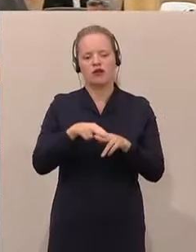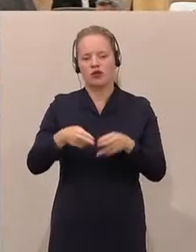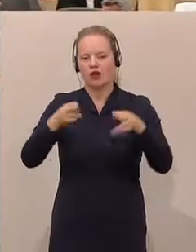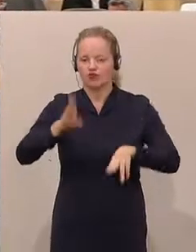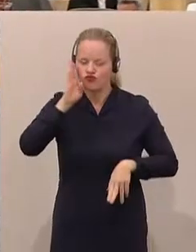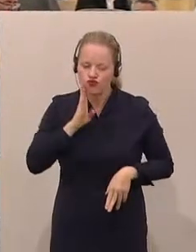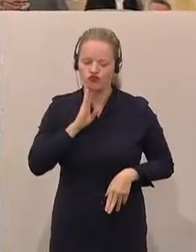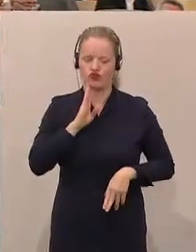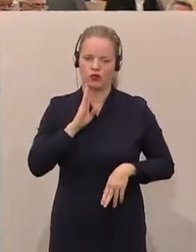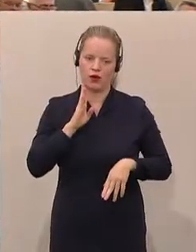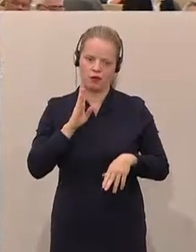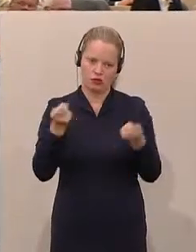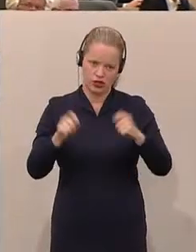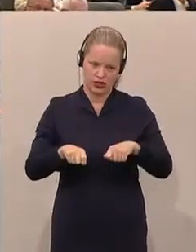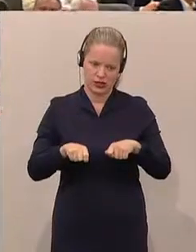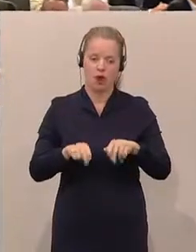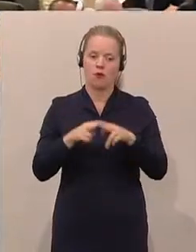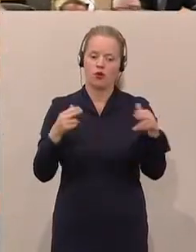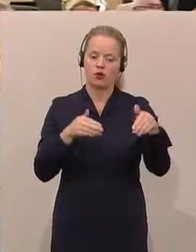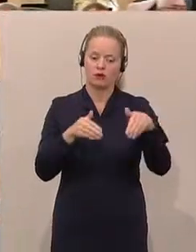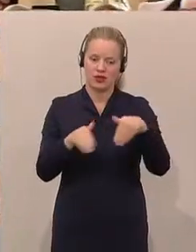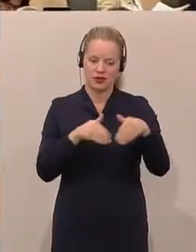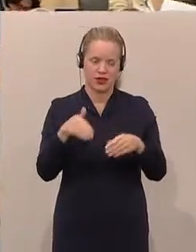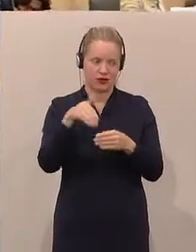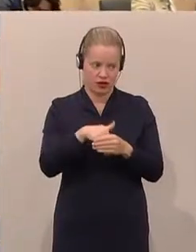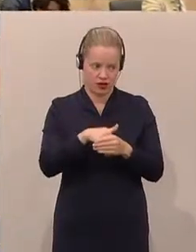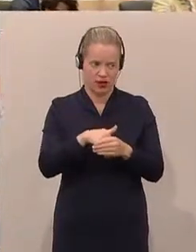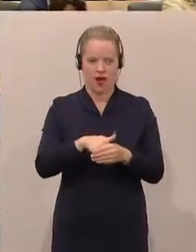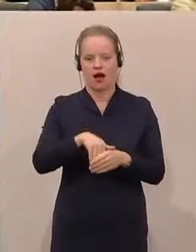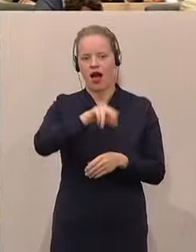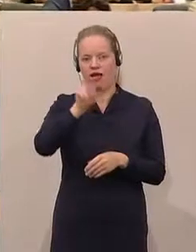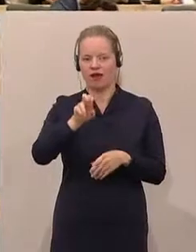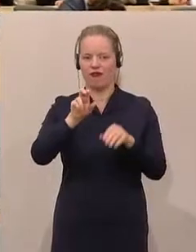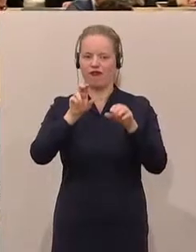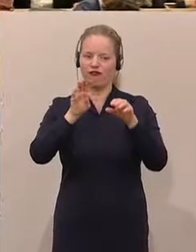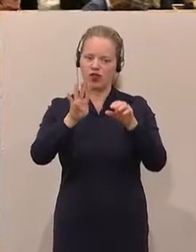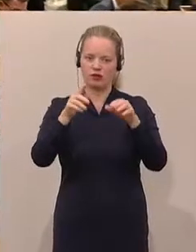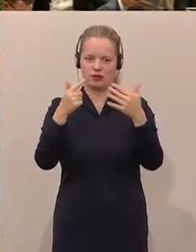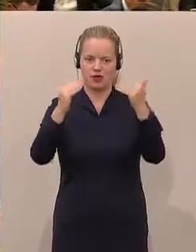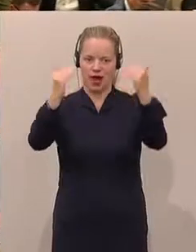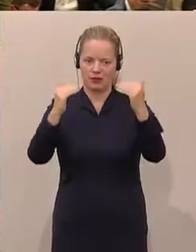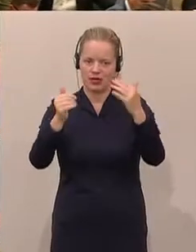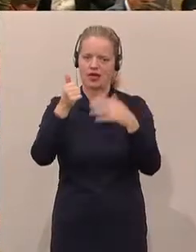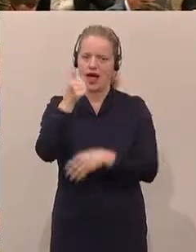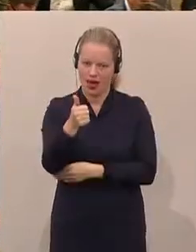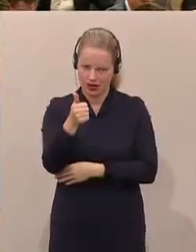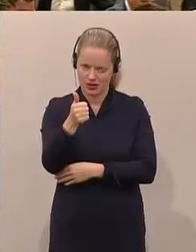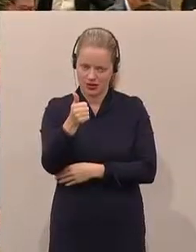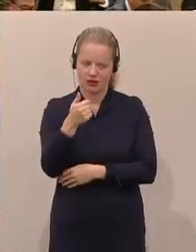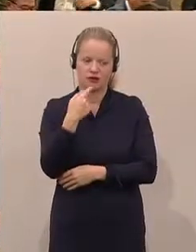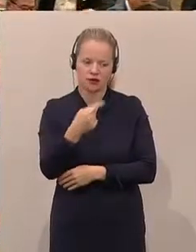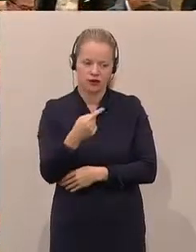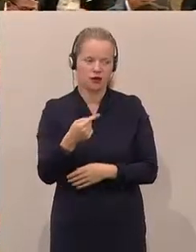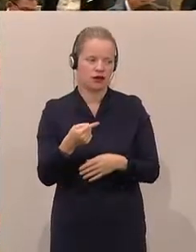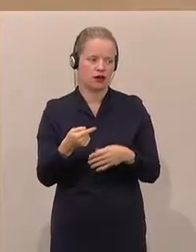beschließen, dem Bundesminister für Inneres, gemäß Artikel 74 Absatz 1, durch ausdrückliche Entschließung des